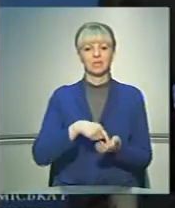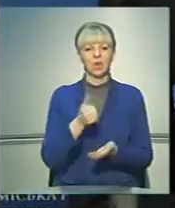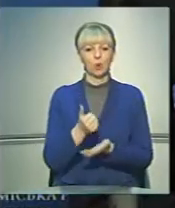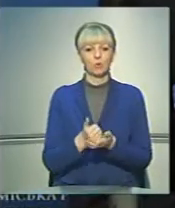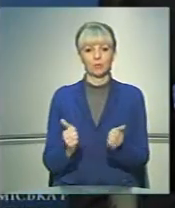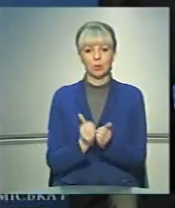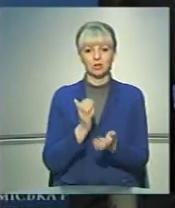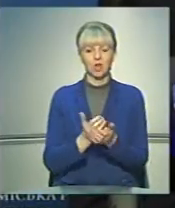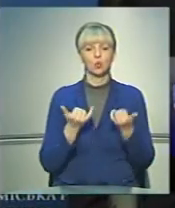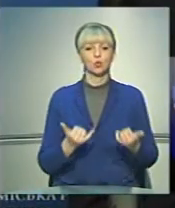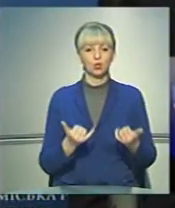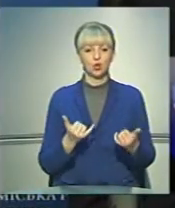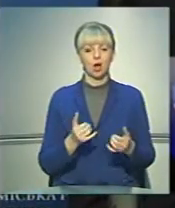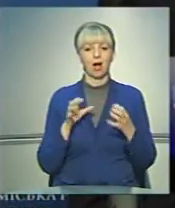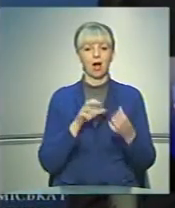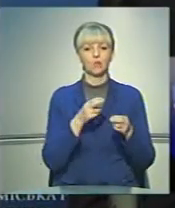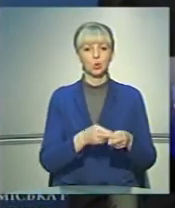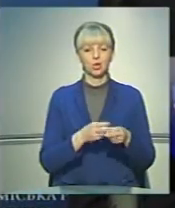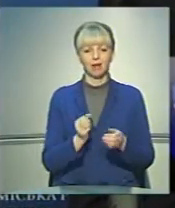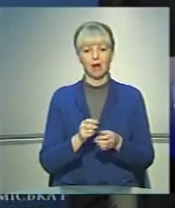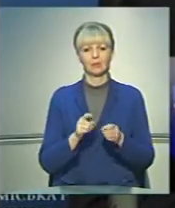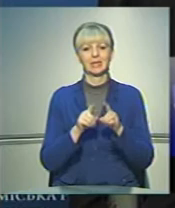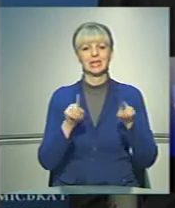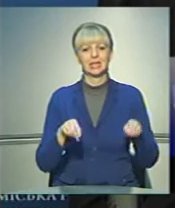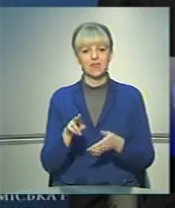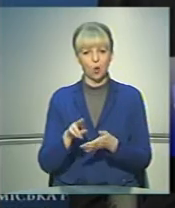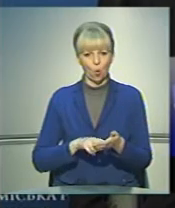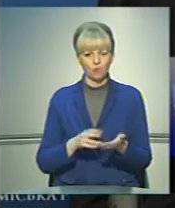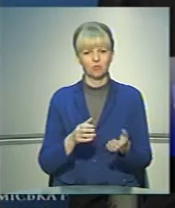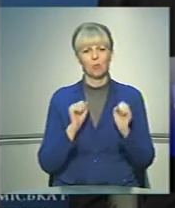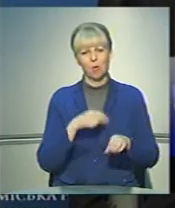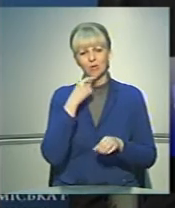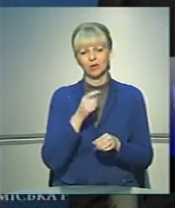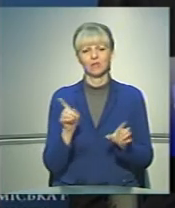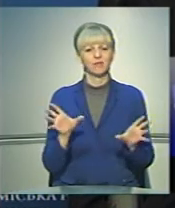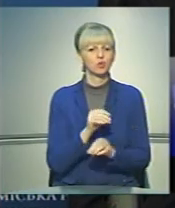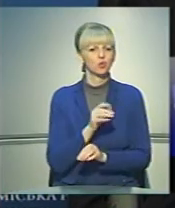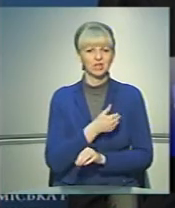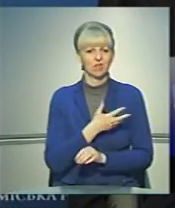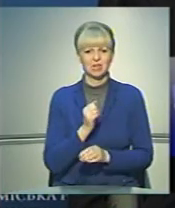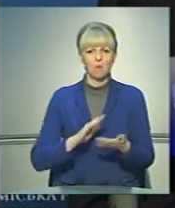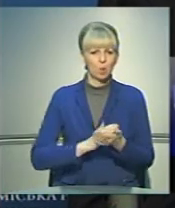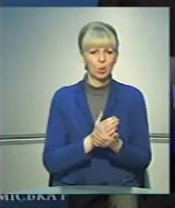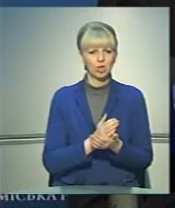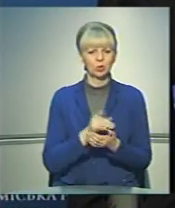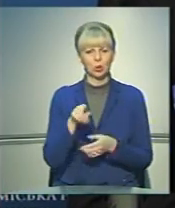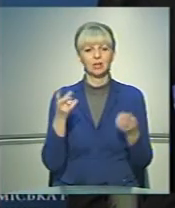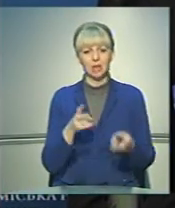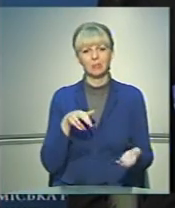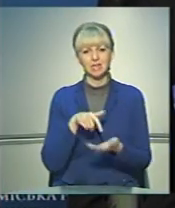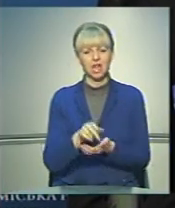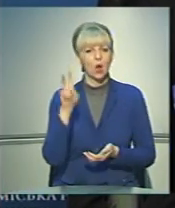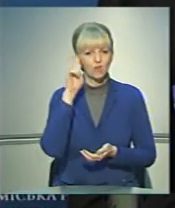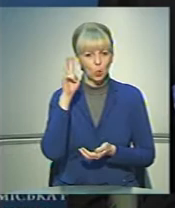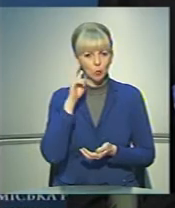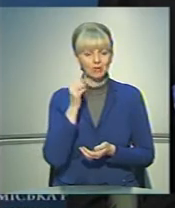Поруч знаходиться сучасна автостанція, яка сертифікована. Можемо говорити, що водно за політику, туди просто треба зайти в